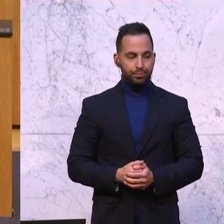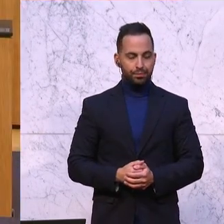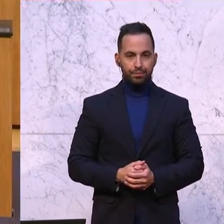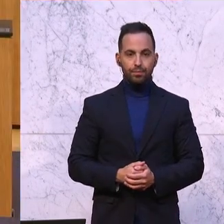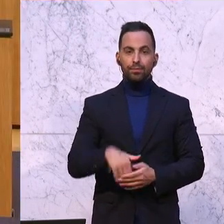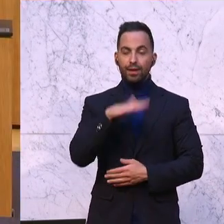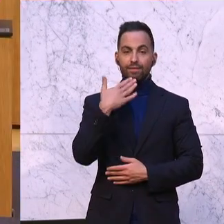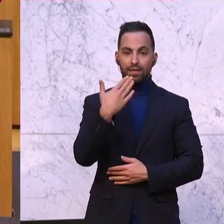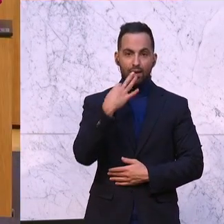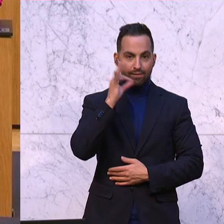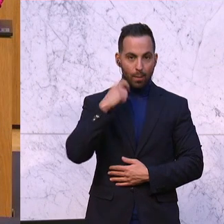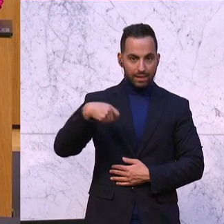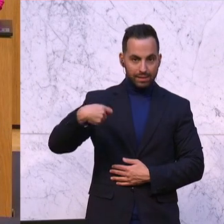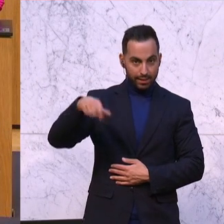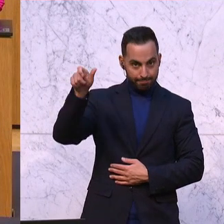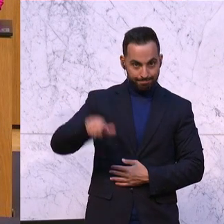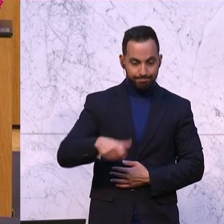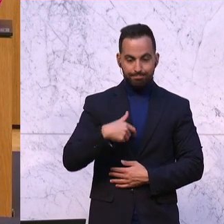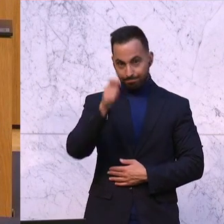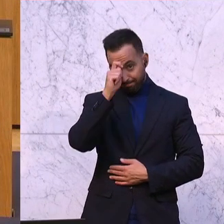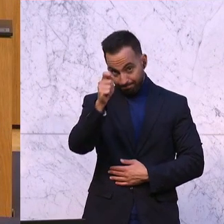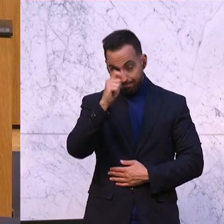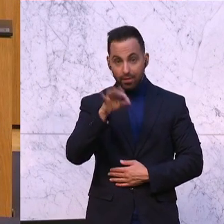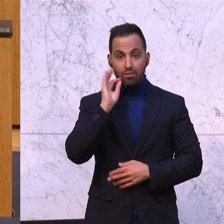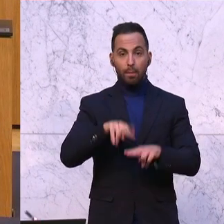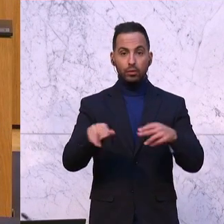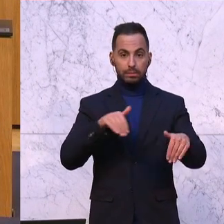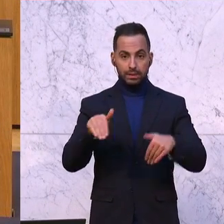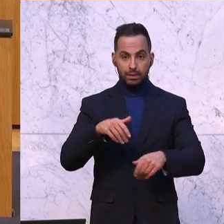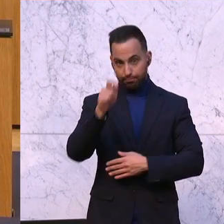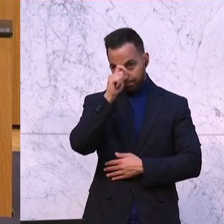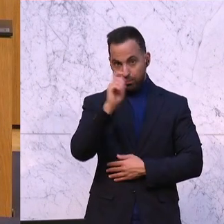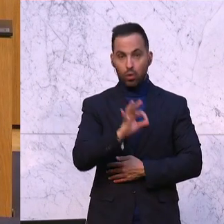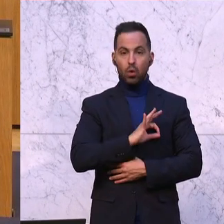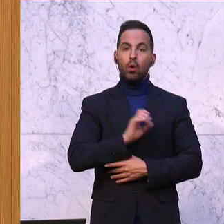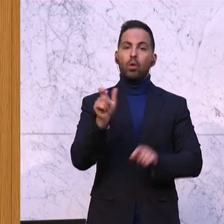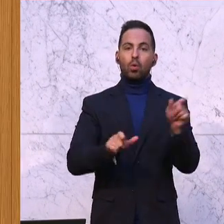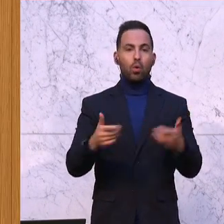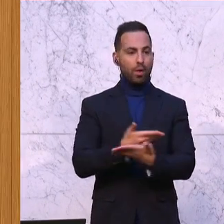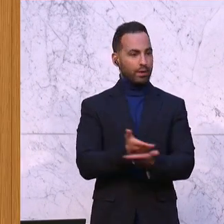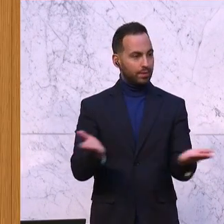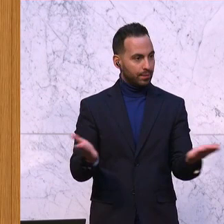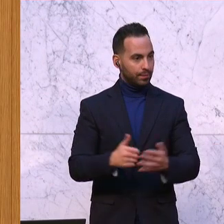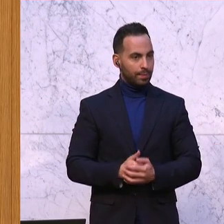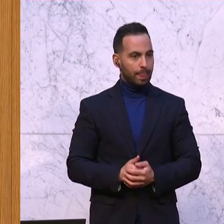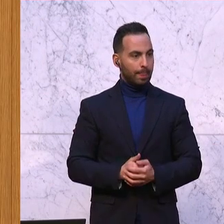Vielen Dank, Frau Präsidentin, geschätzte Frau Bundesministerin, werte Kolleginnen und Kollegen, werte